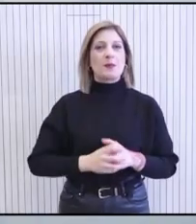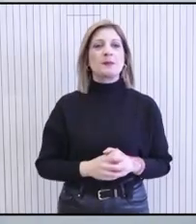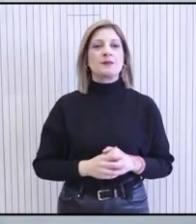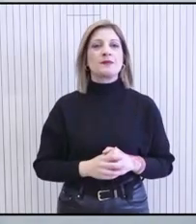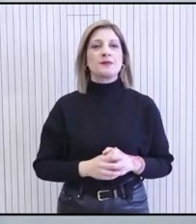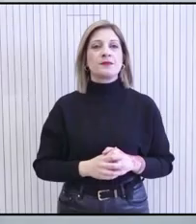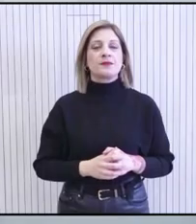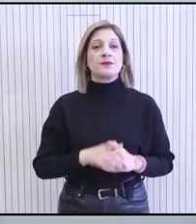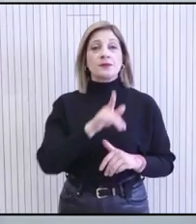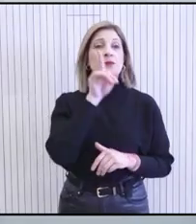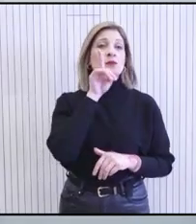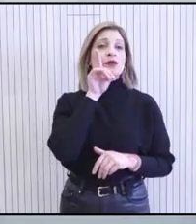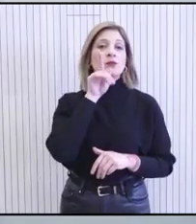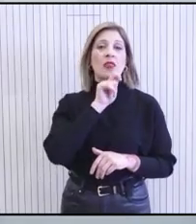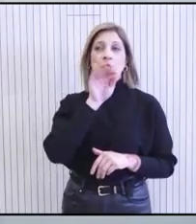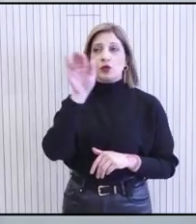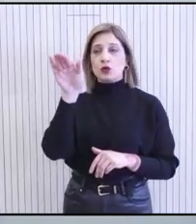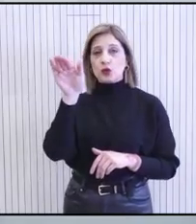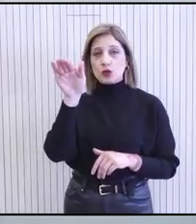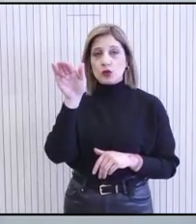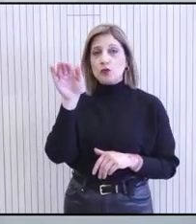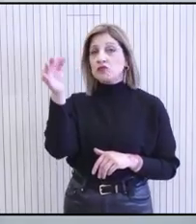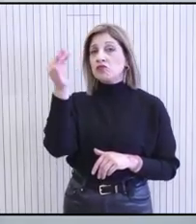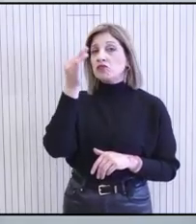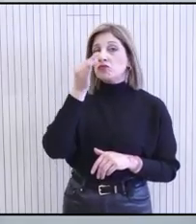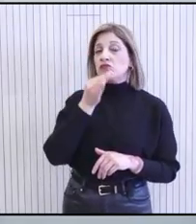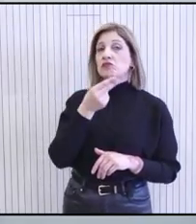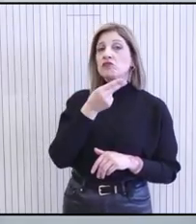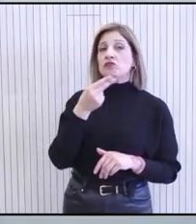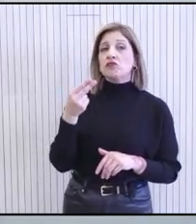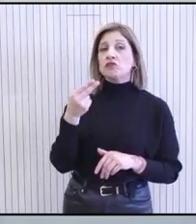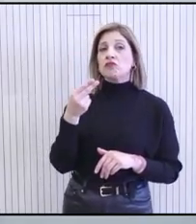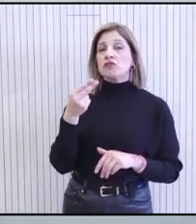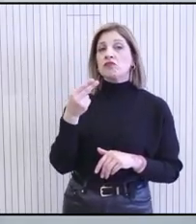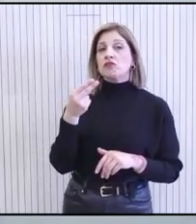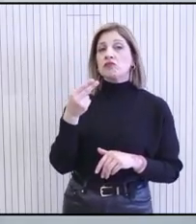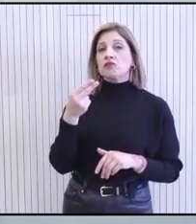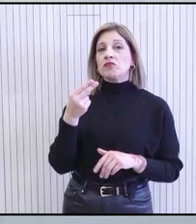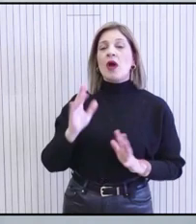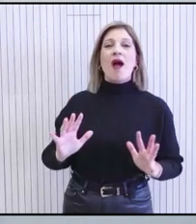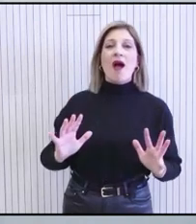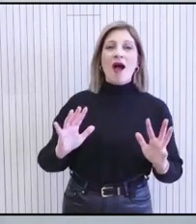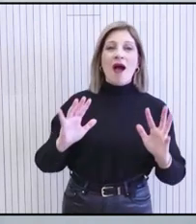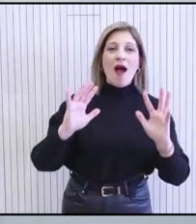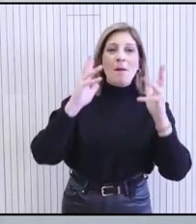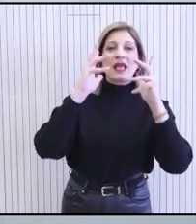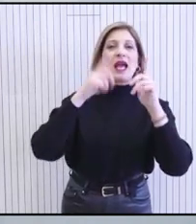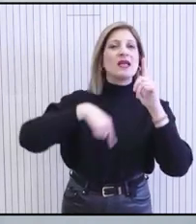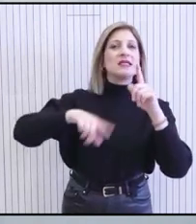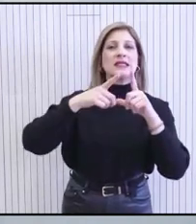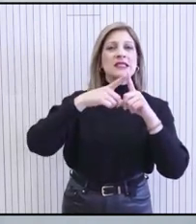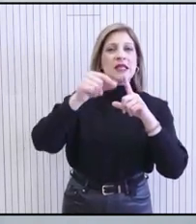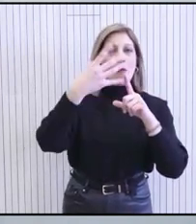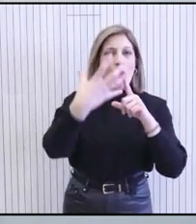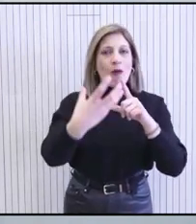σχολιάσετε οτιδήποτε σε σχέση με τις απεργιακών κλειώστων, ο οποίος